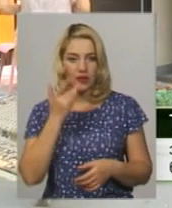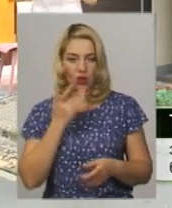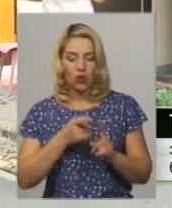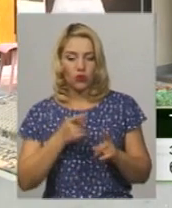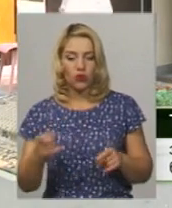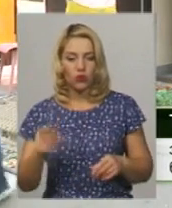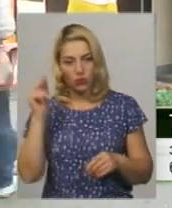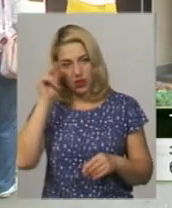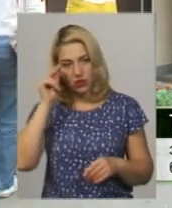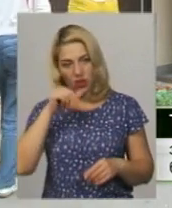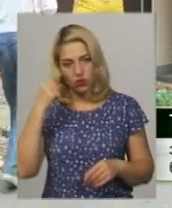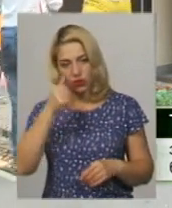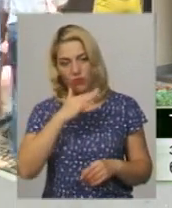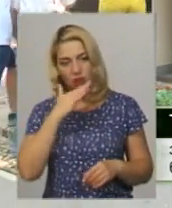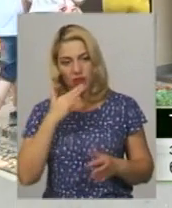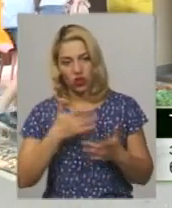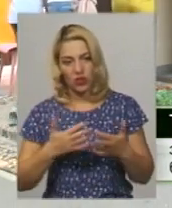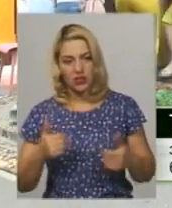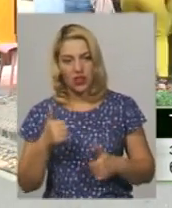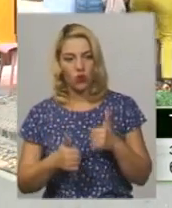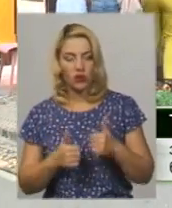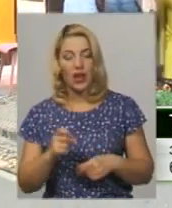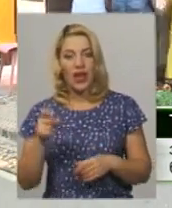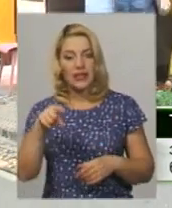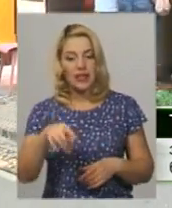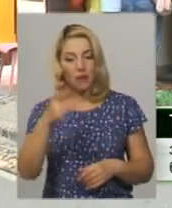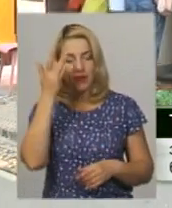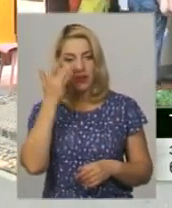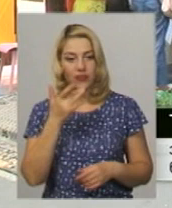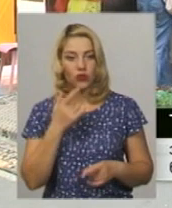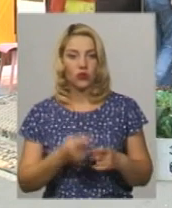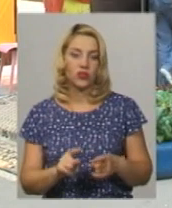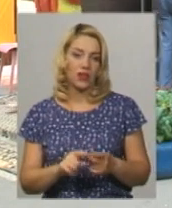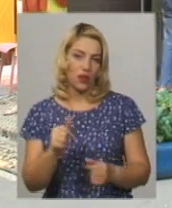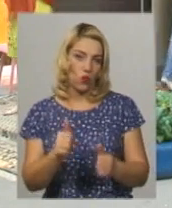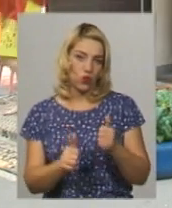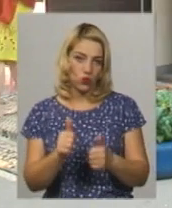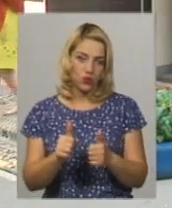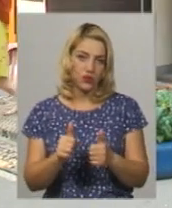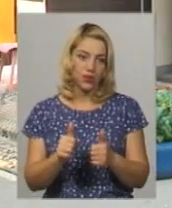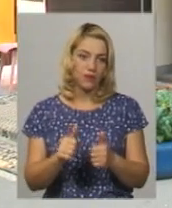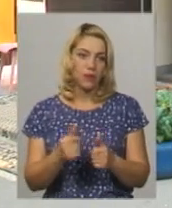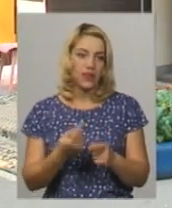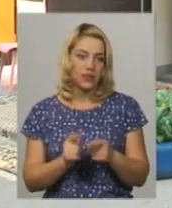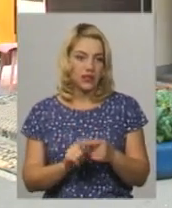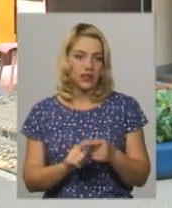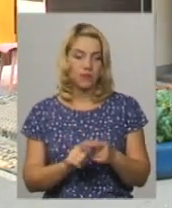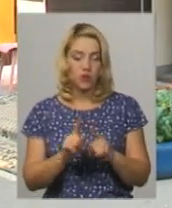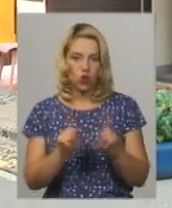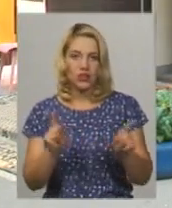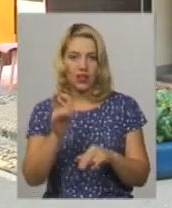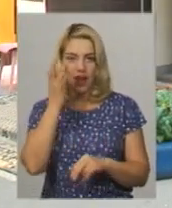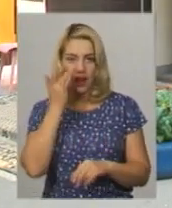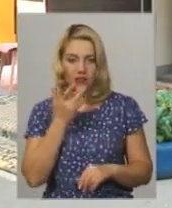навчального року багато різних конкурсів. А саме влітку ось цей конкурс – це, певно, жорозинка літа.